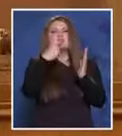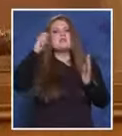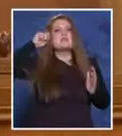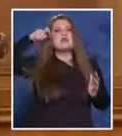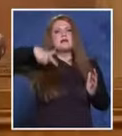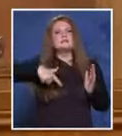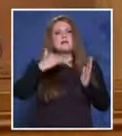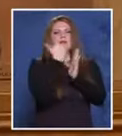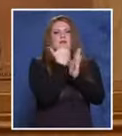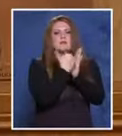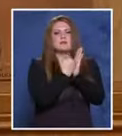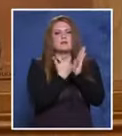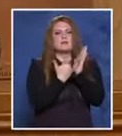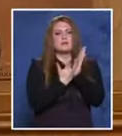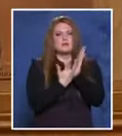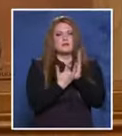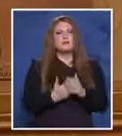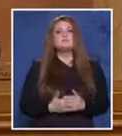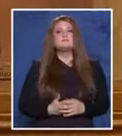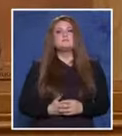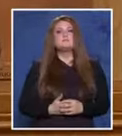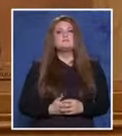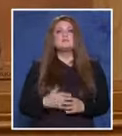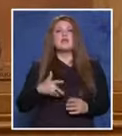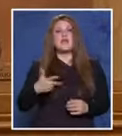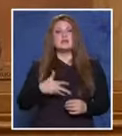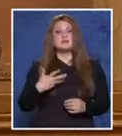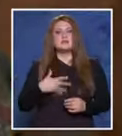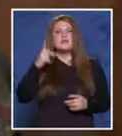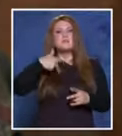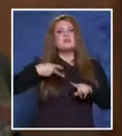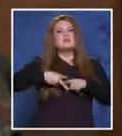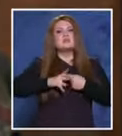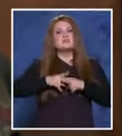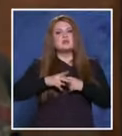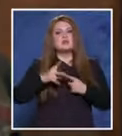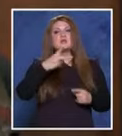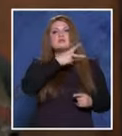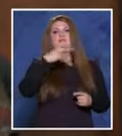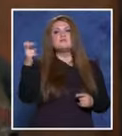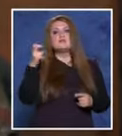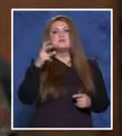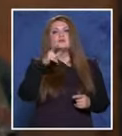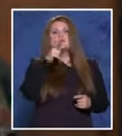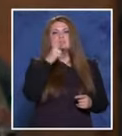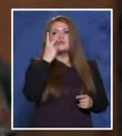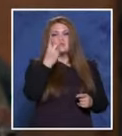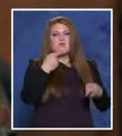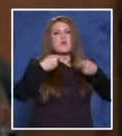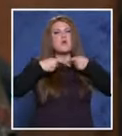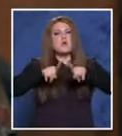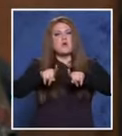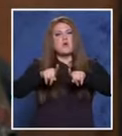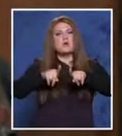адвокат Рангелов. Ами аз съм мога само за наопочнение, може би е техническа грешка 282, ако е обвинението по